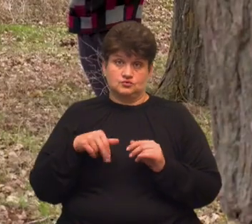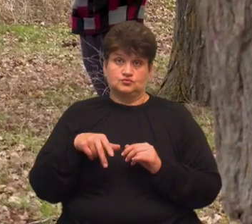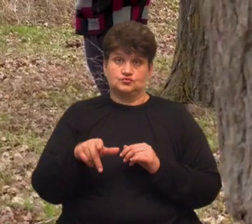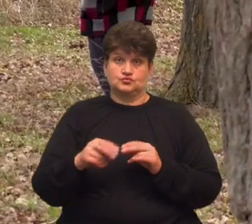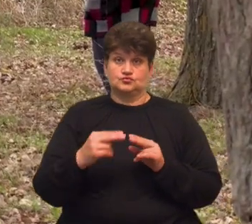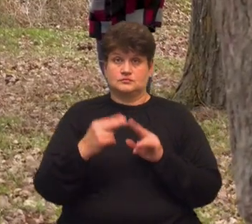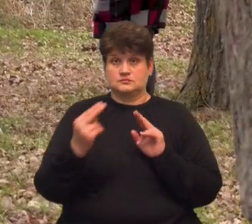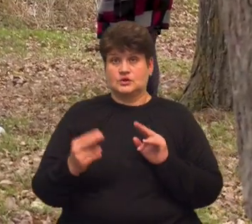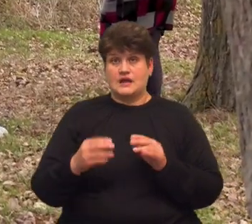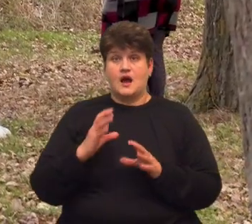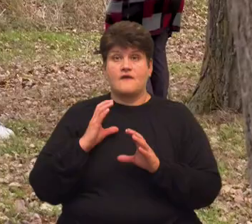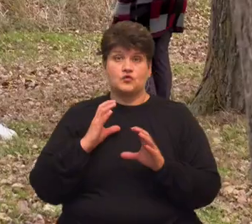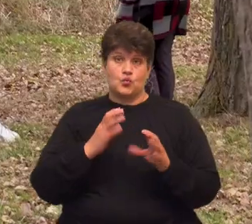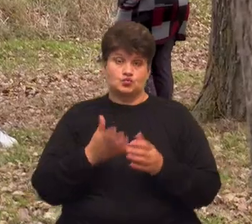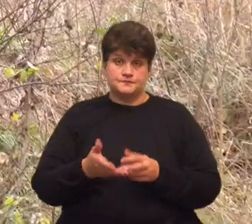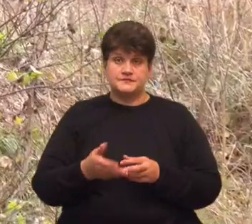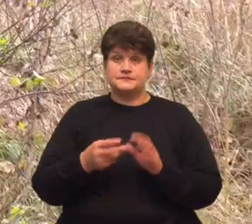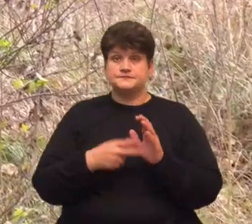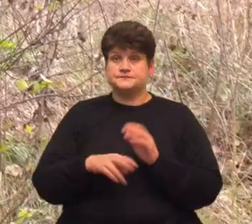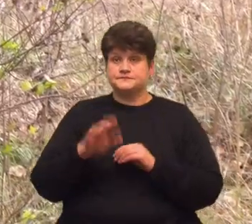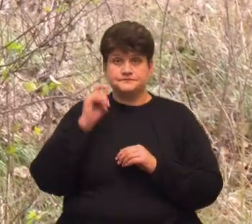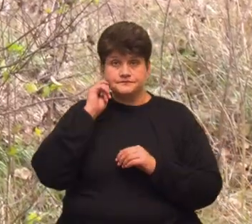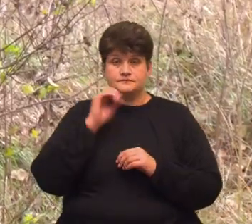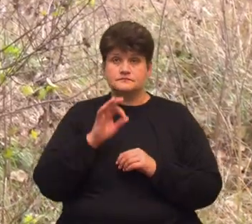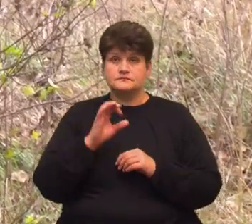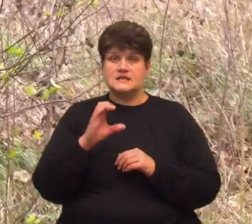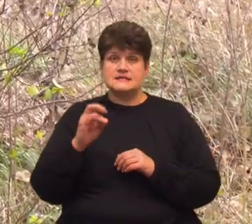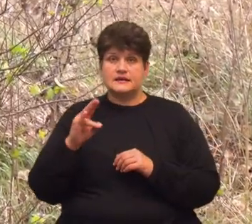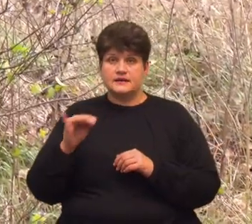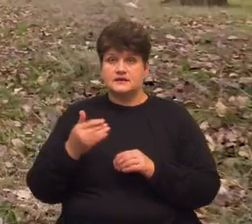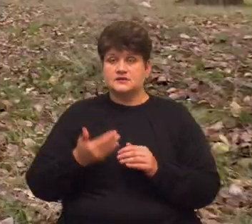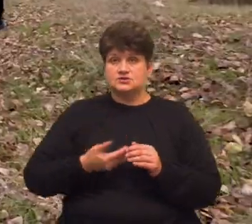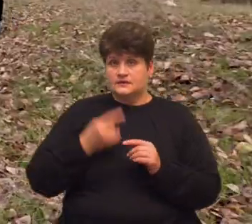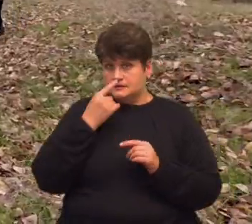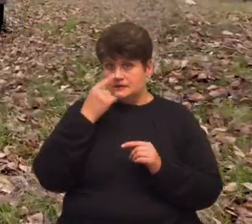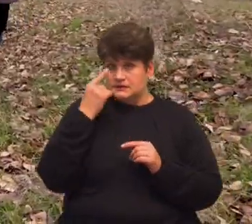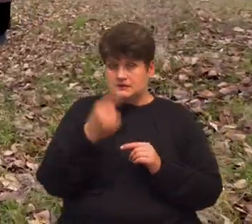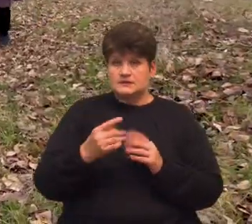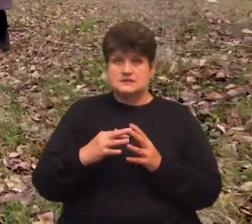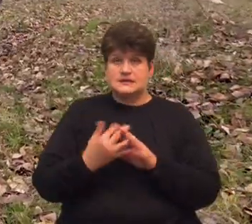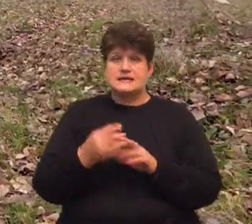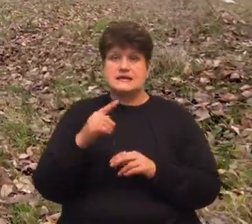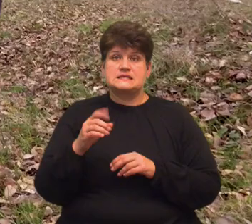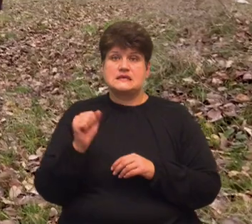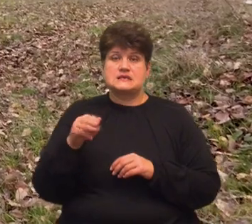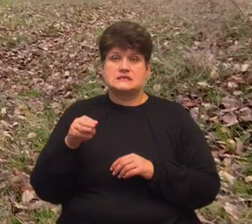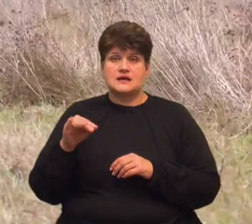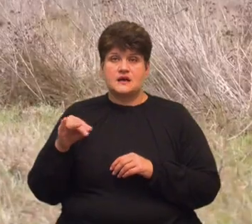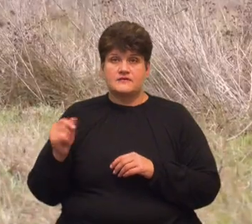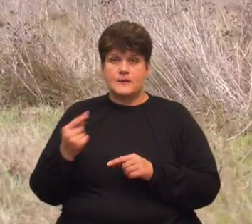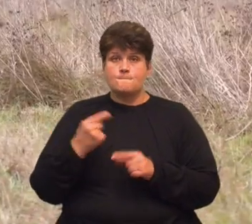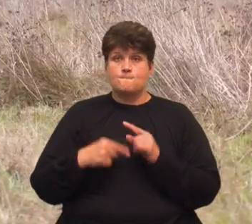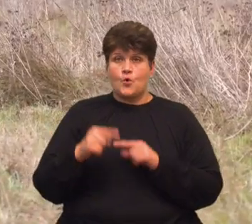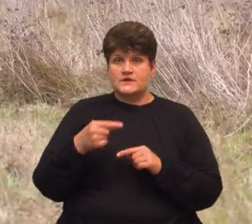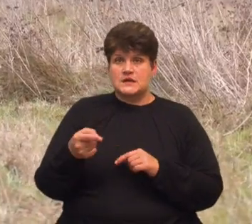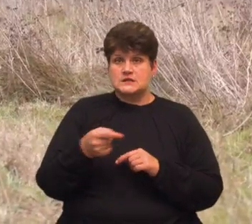автобуси. 75-річна Оксана Сеньків живе у віддаленій частині села Застав'я. Жінка розповіла, повертається